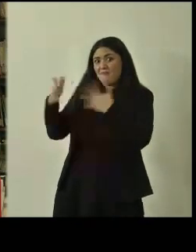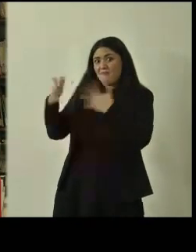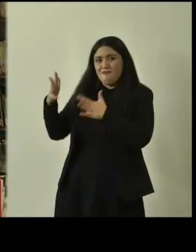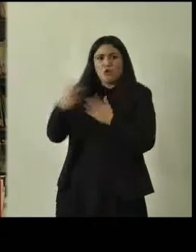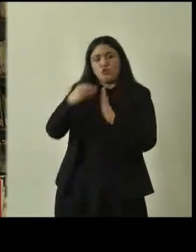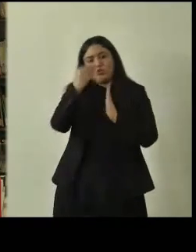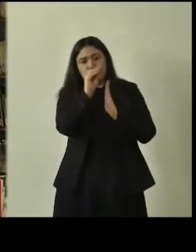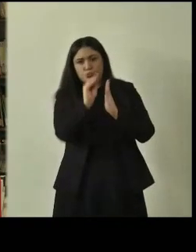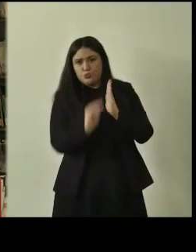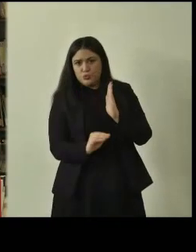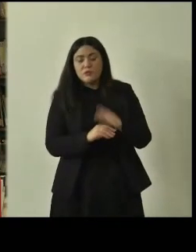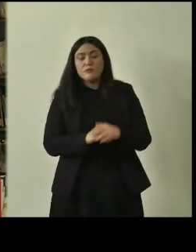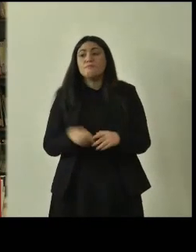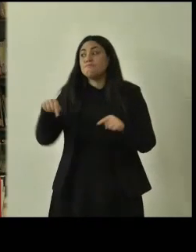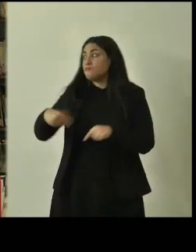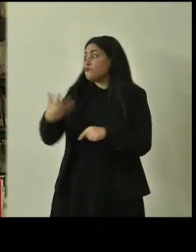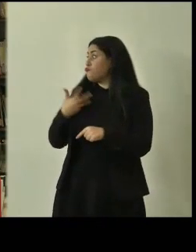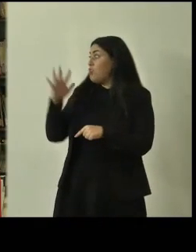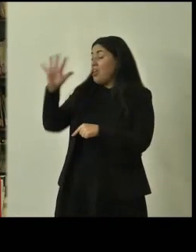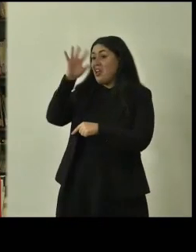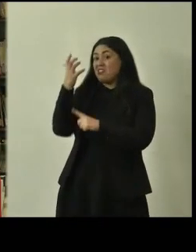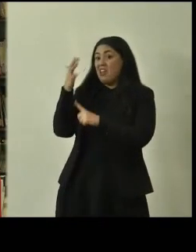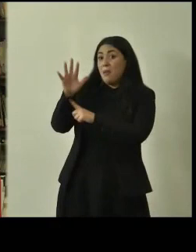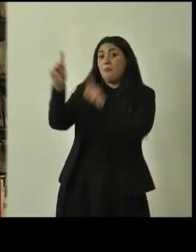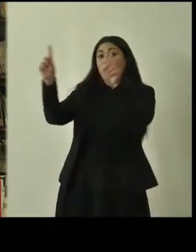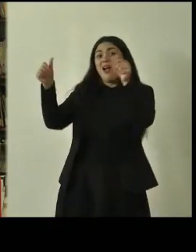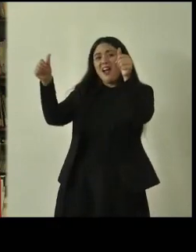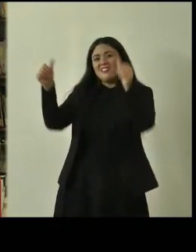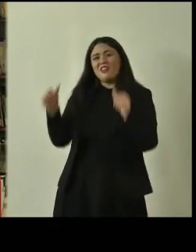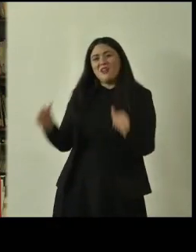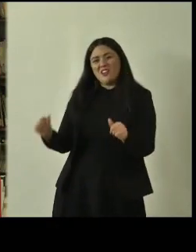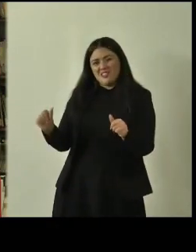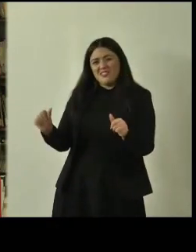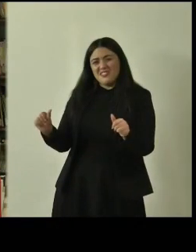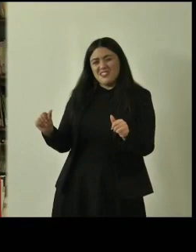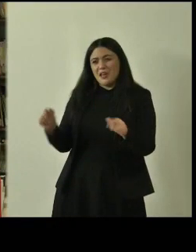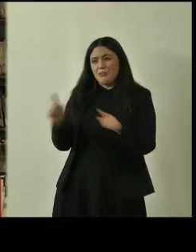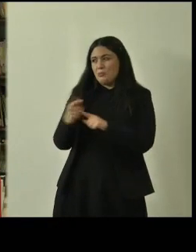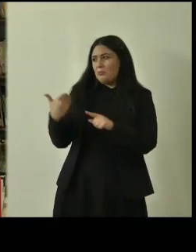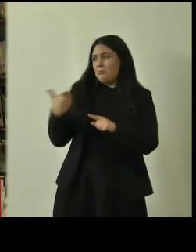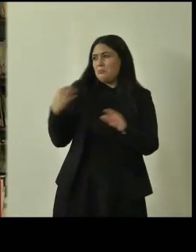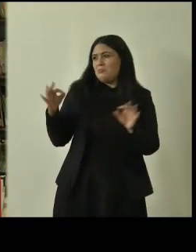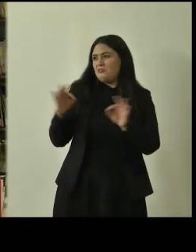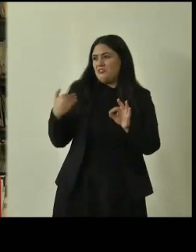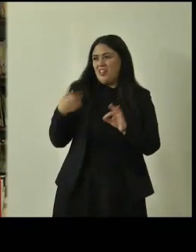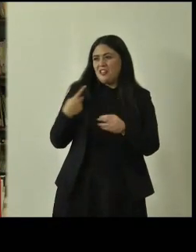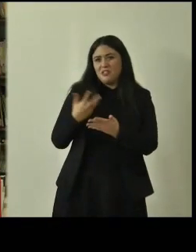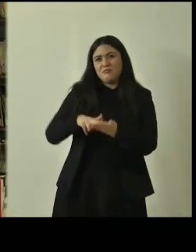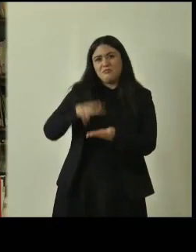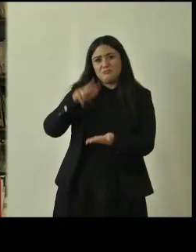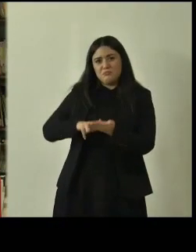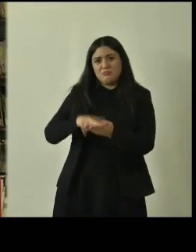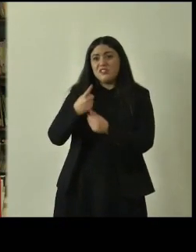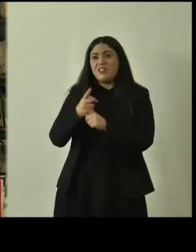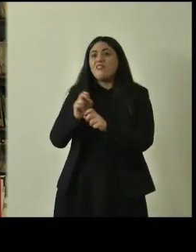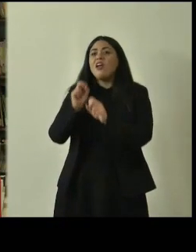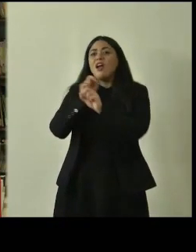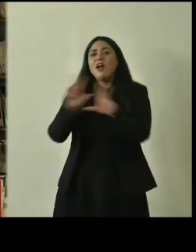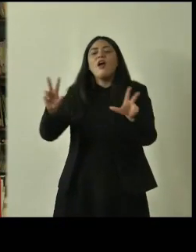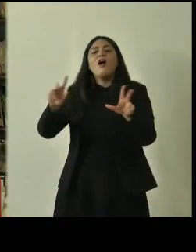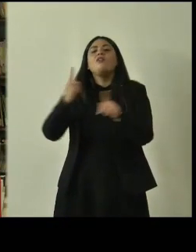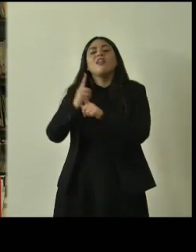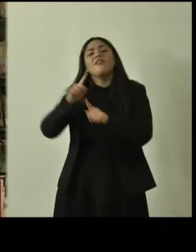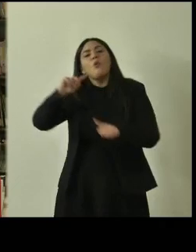qui c'era un esempio di cartellonistica che con un manuale è stato di recente approvato quindi la segnaletica ormai sarà uguale per tutti gli